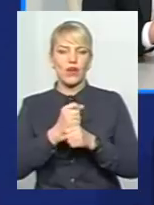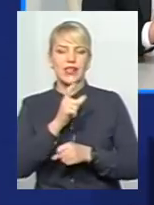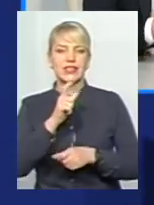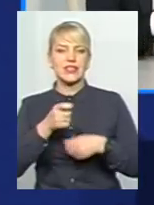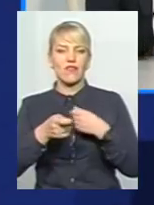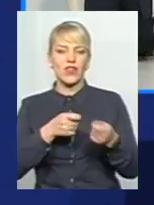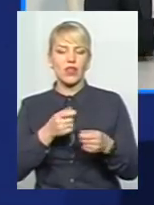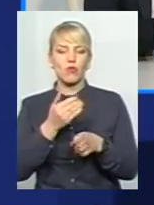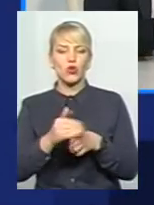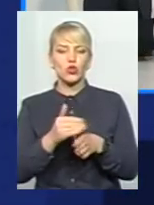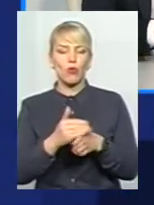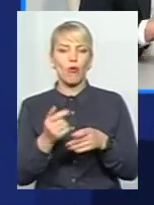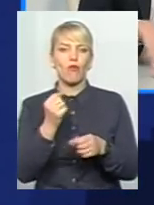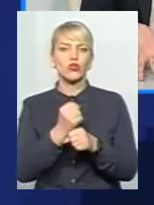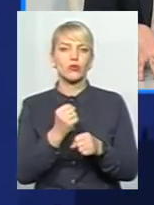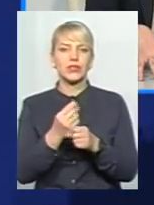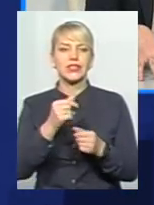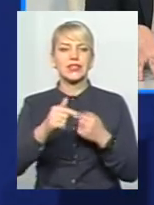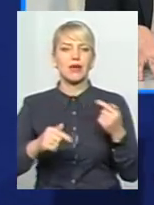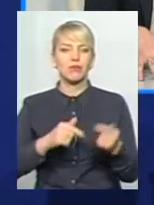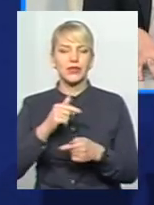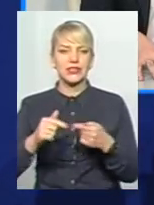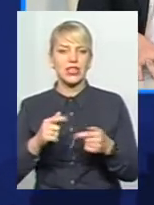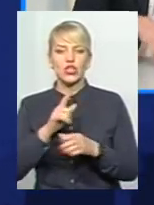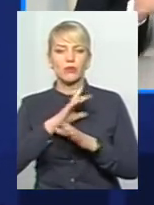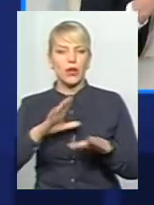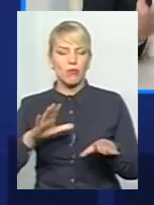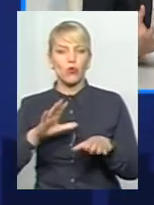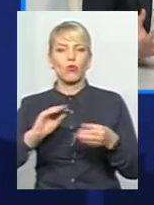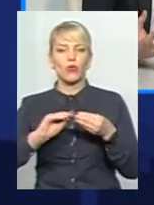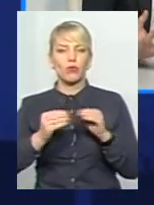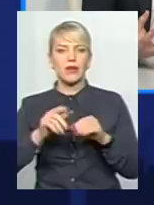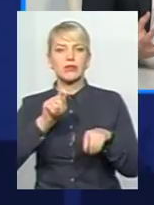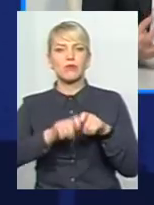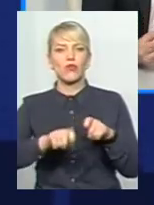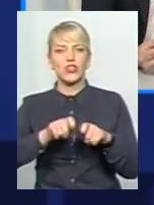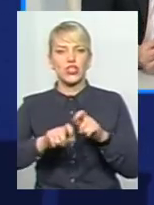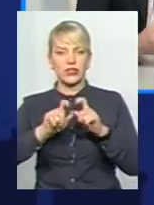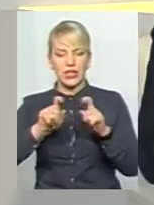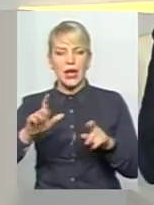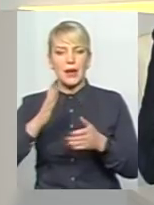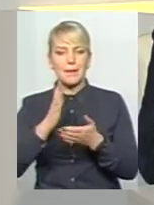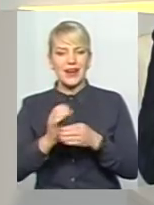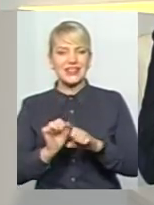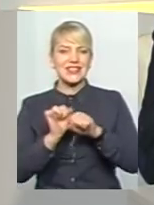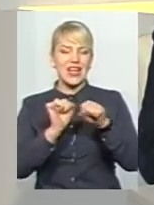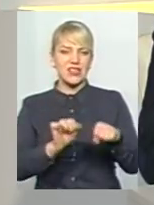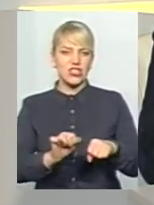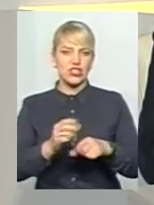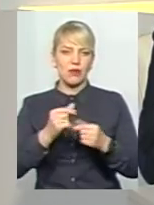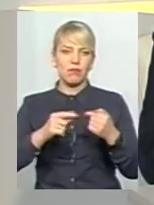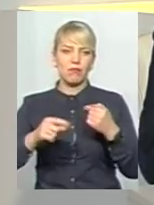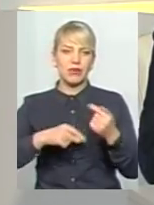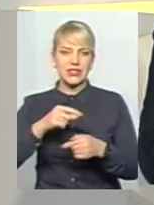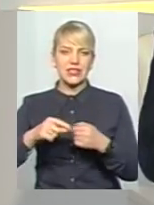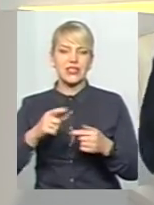бізнес максимально легальним, щоби не мати проблем з перевіряючими органами, мати захищений бізнес, ну і отримувати підтримку з боку